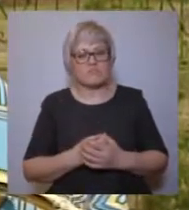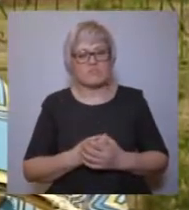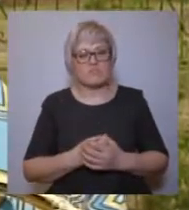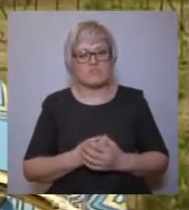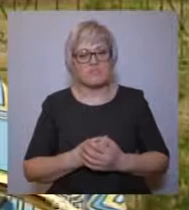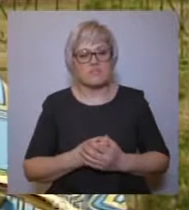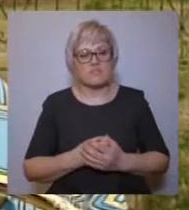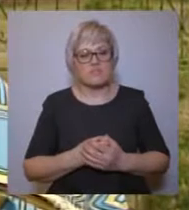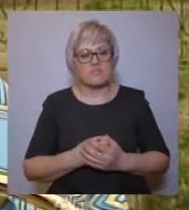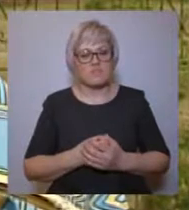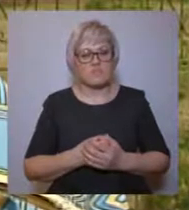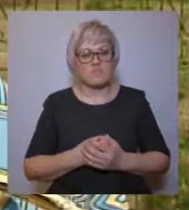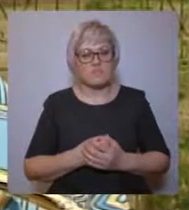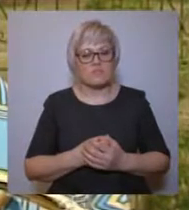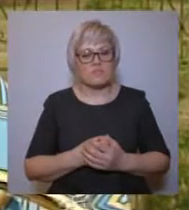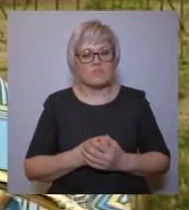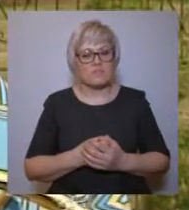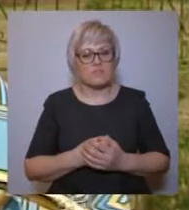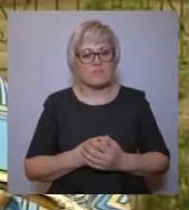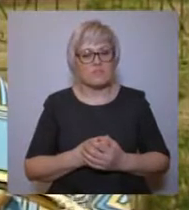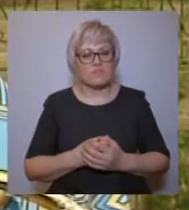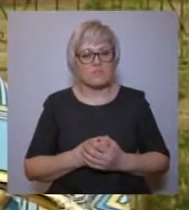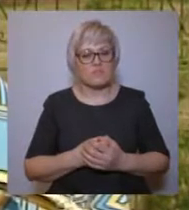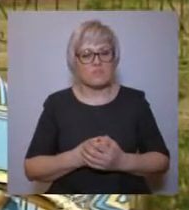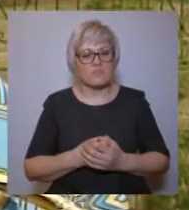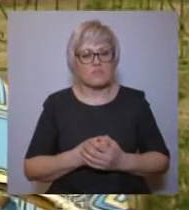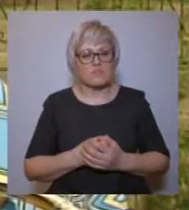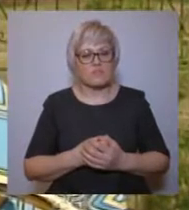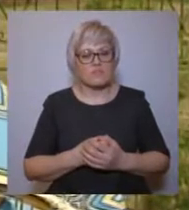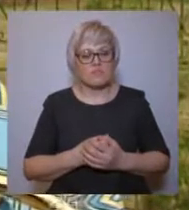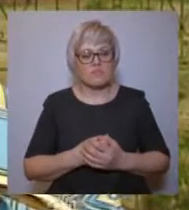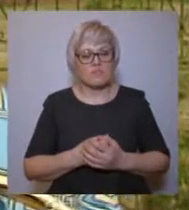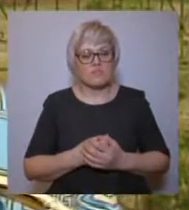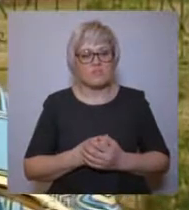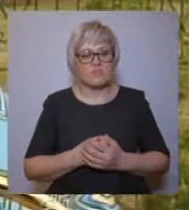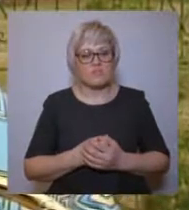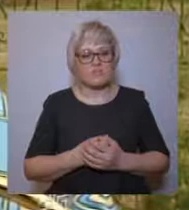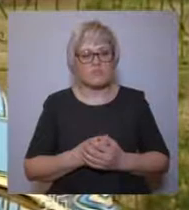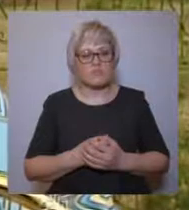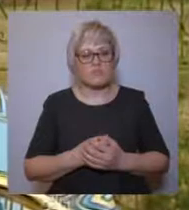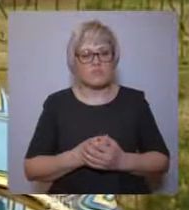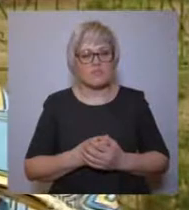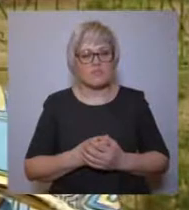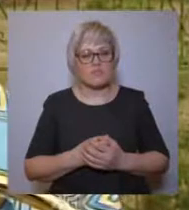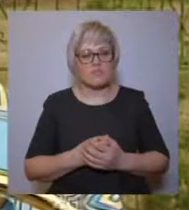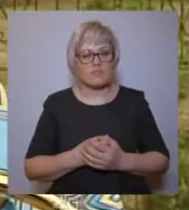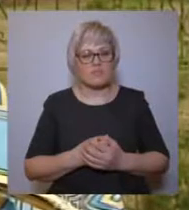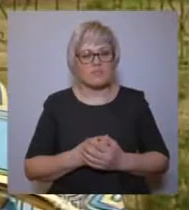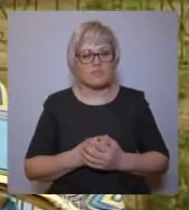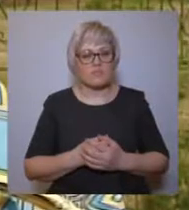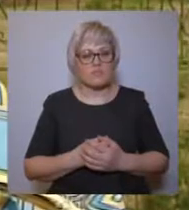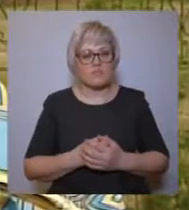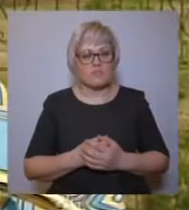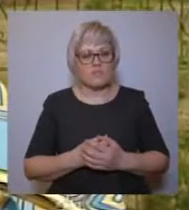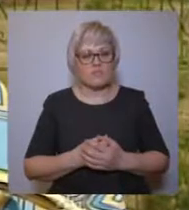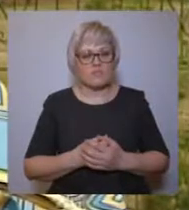каждый задумывается об этом событии, что 300 лет, а как это происходило. Вот и